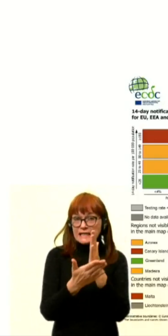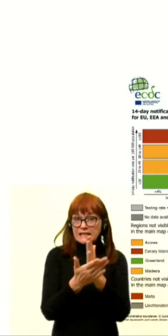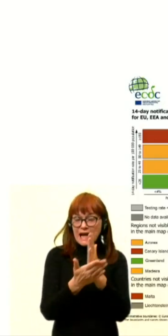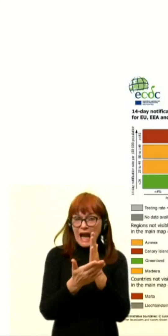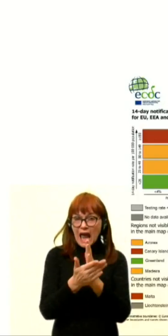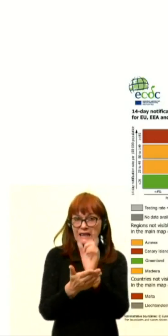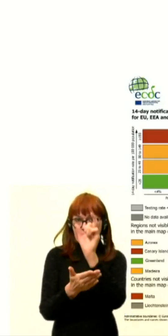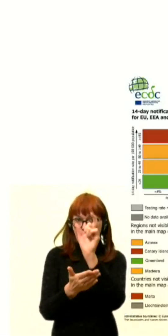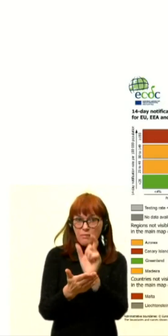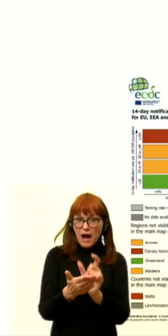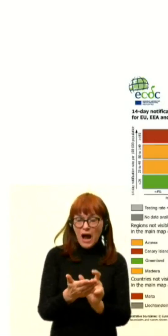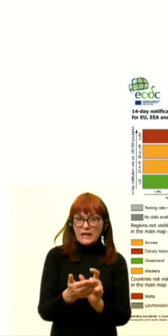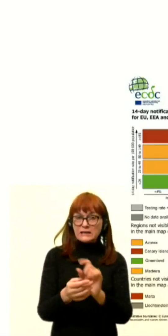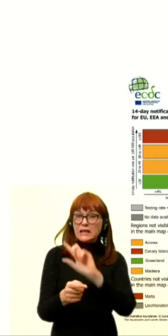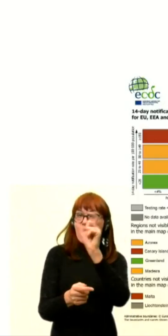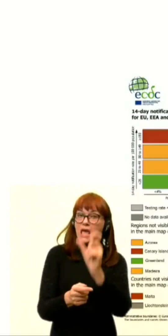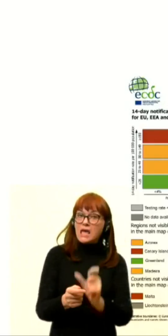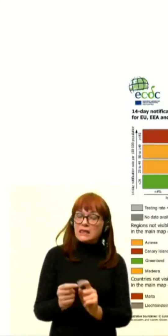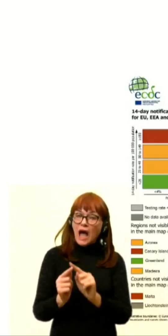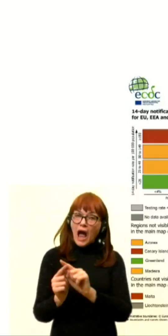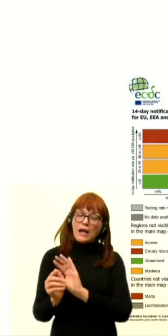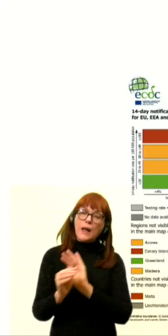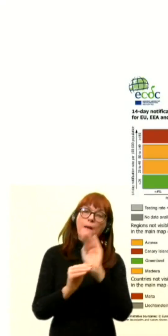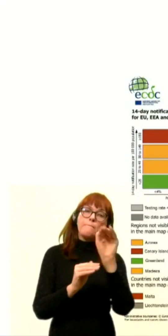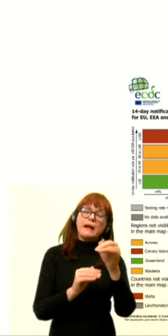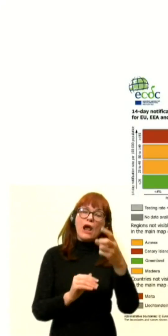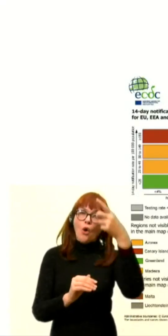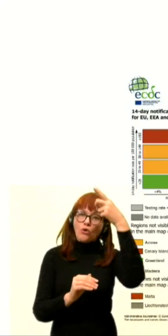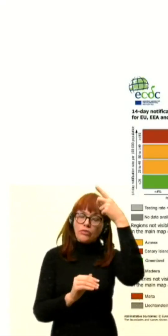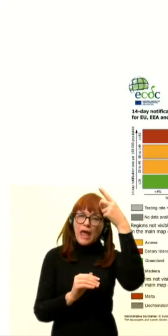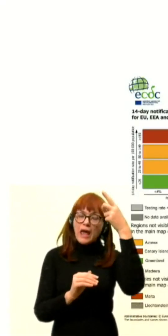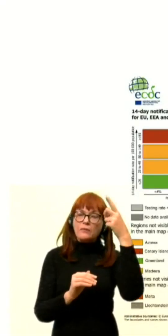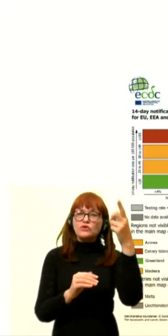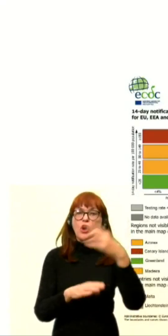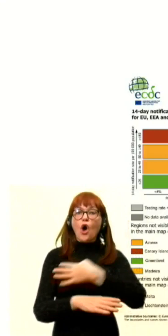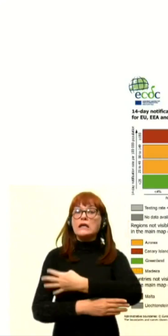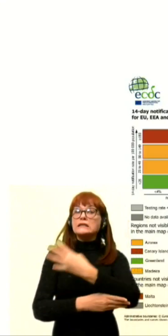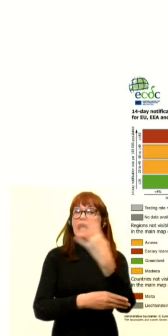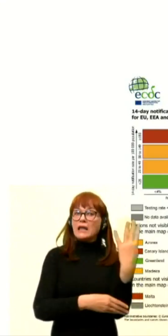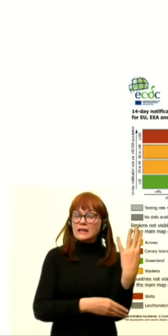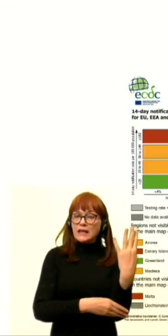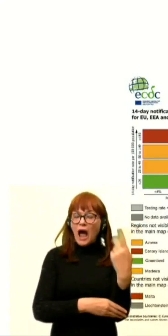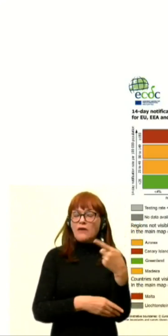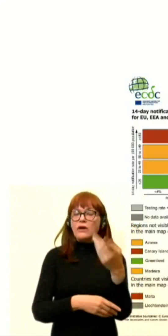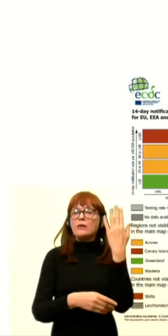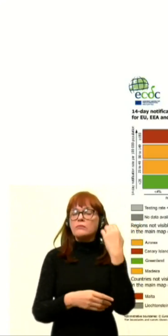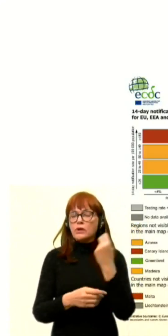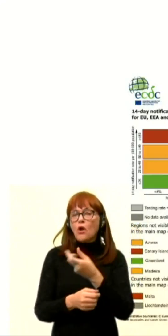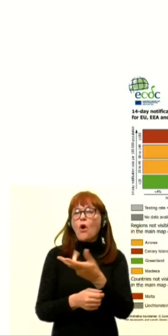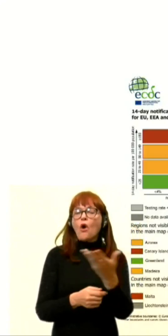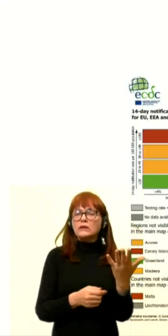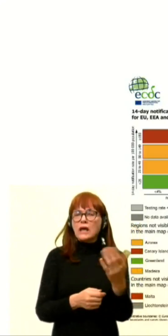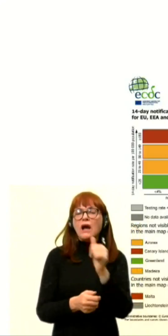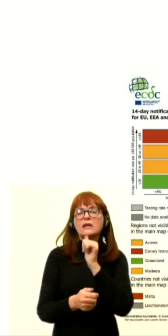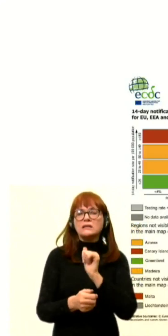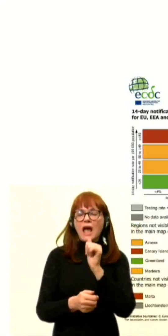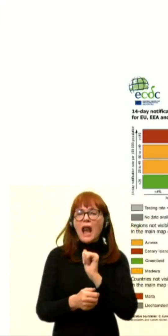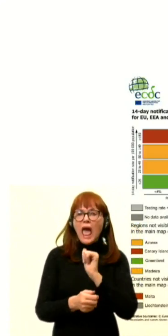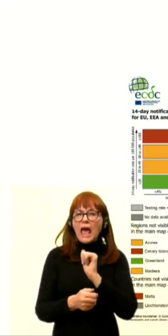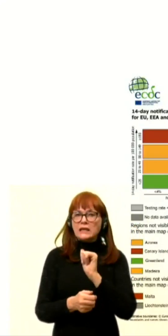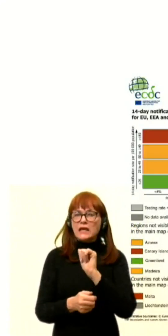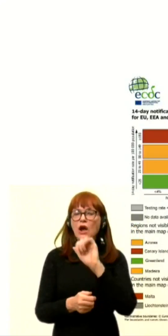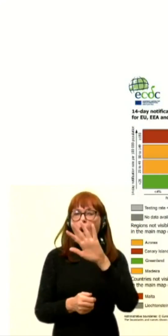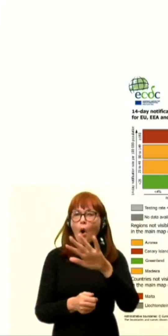od Italije preko Nemčije v Skandinavijo, kjer je bilo kar nekaj zelenih območij.